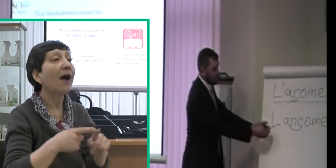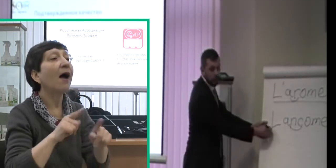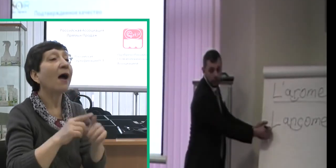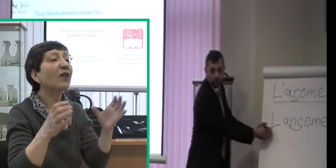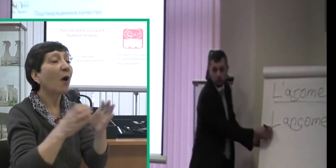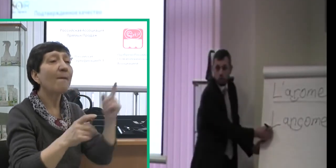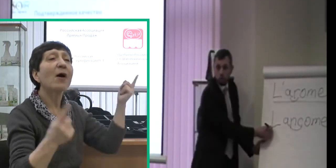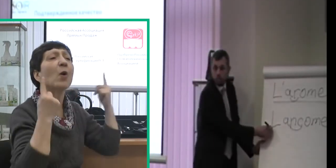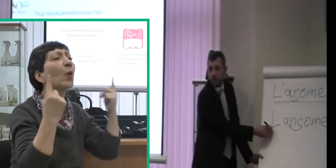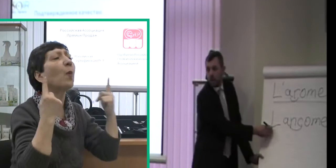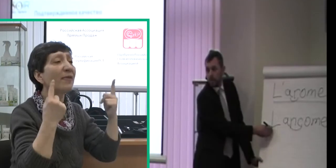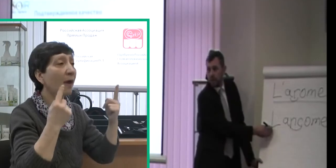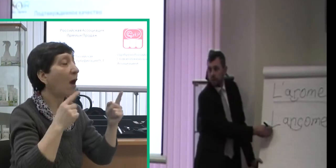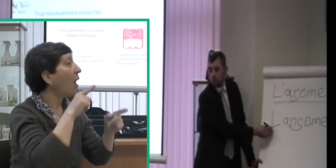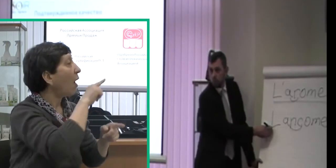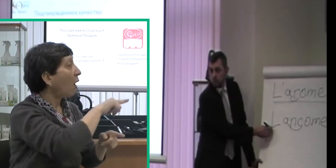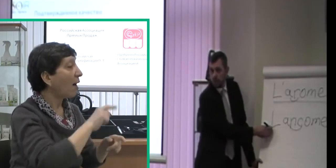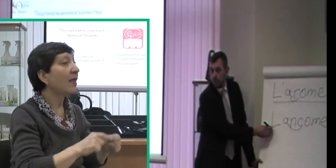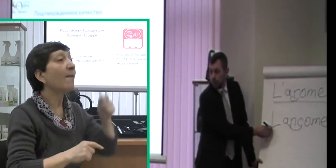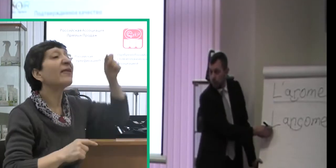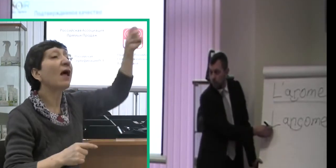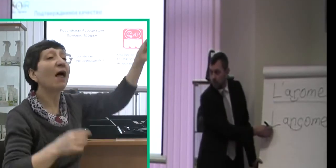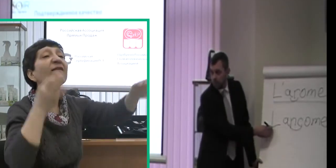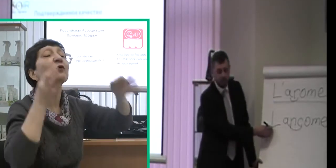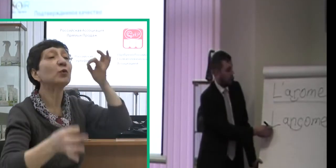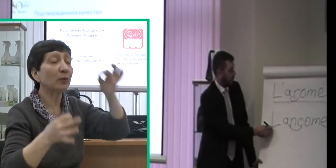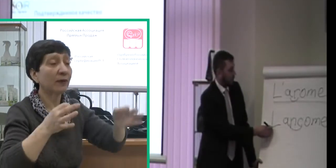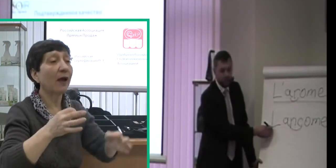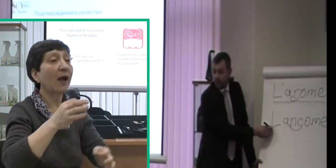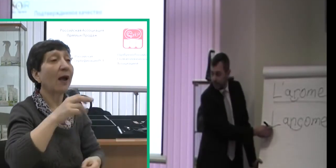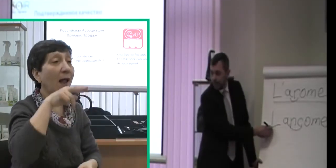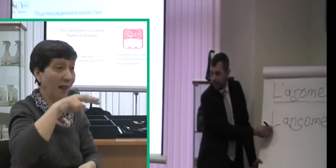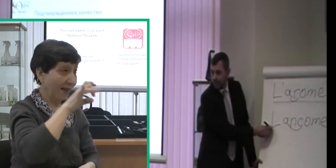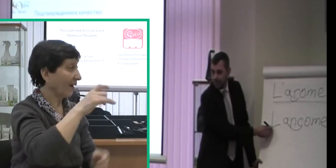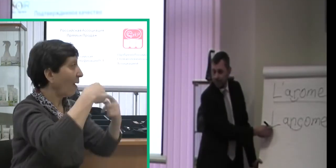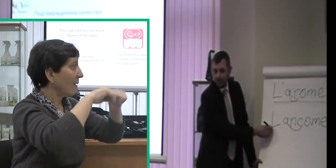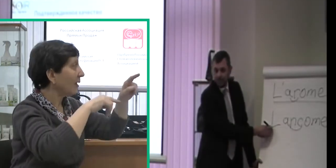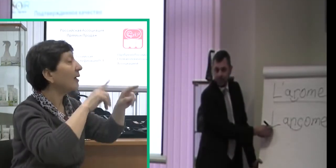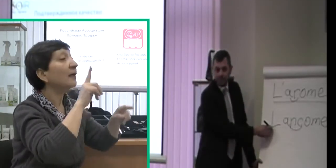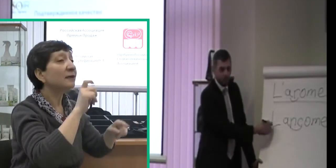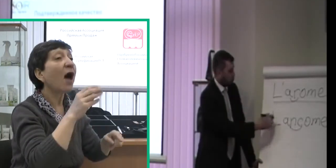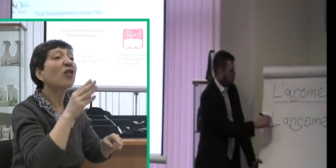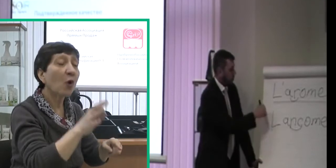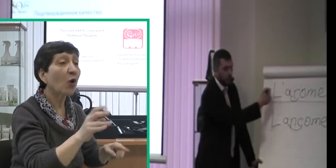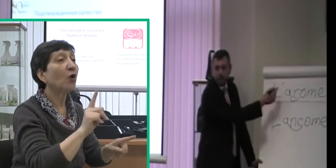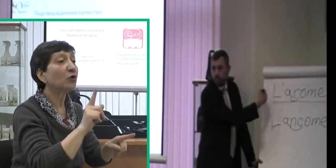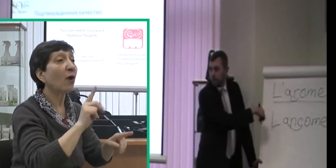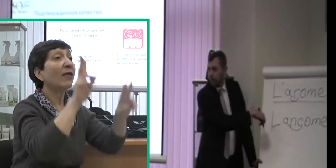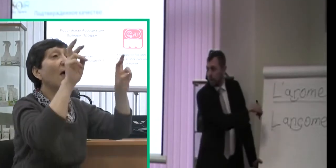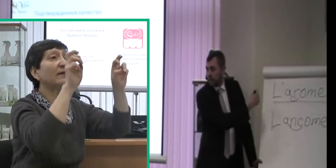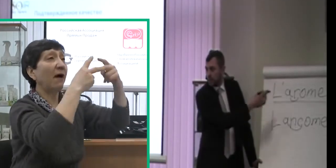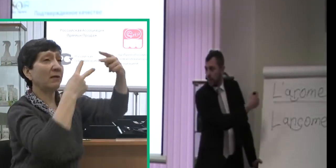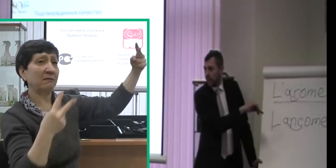Эта компания, она очень крупная, она подала в суд на компанию ЛР. ЛР. За то, чтобы